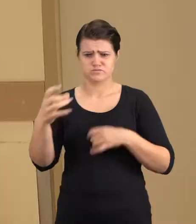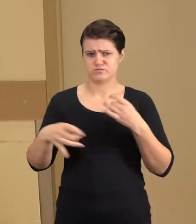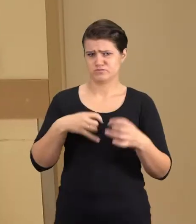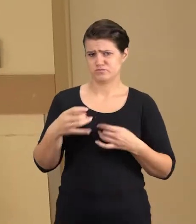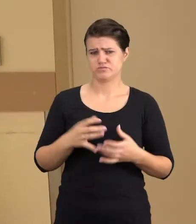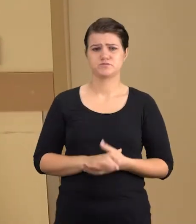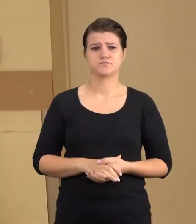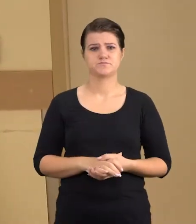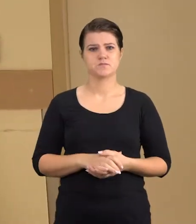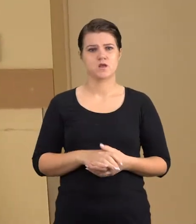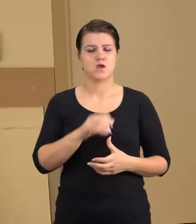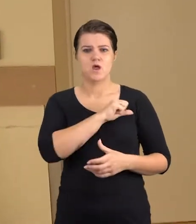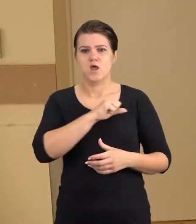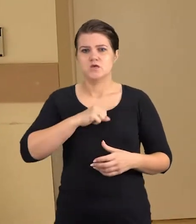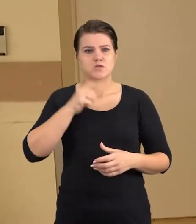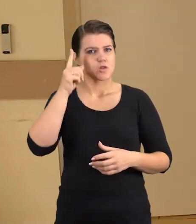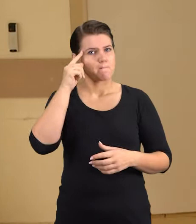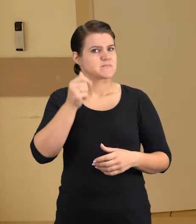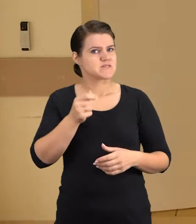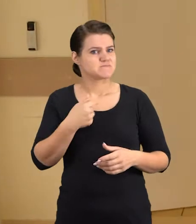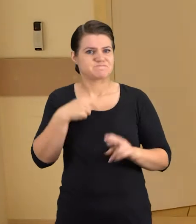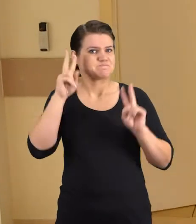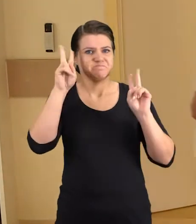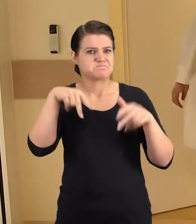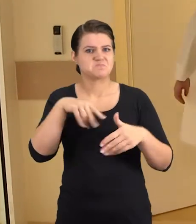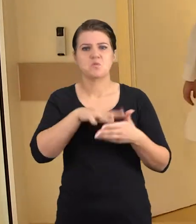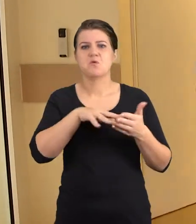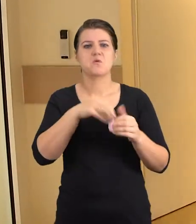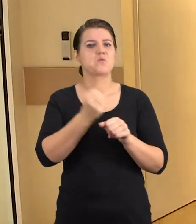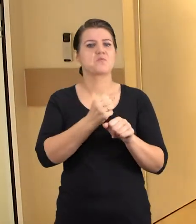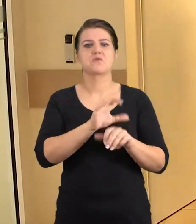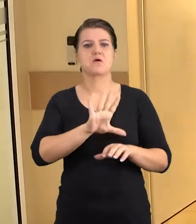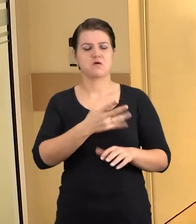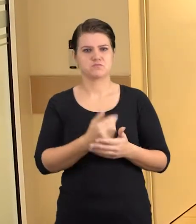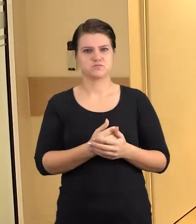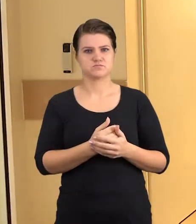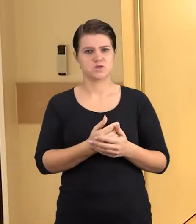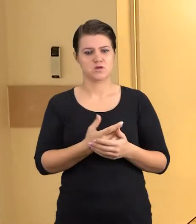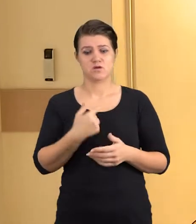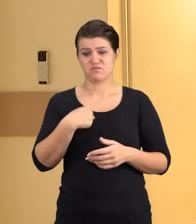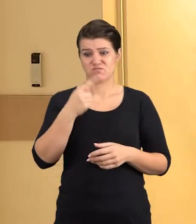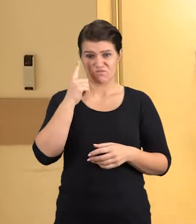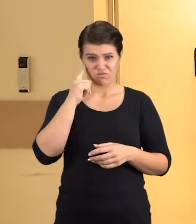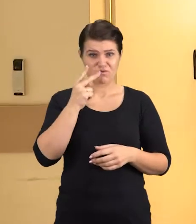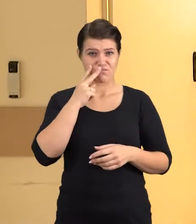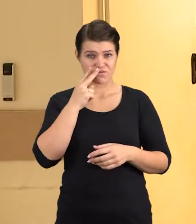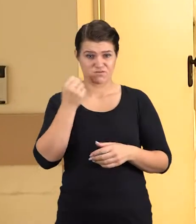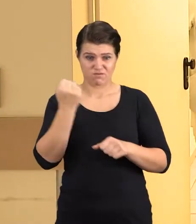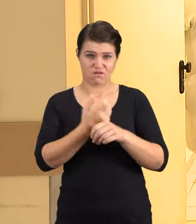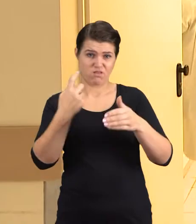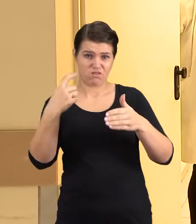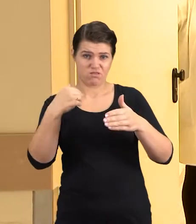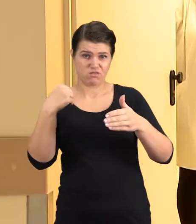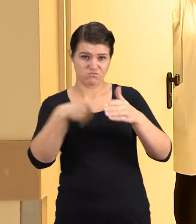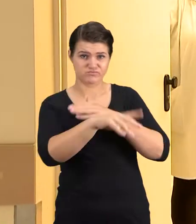Gydytoja psichiatriai irgi nežino, kaip laikyti šios tvarkos. Jos ligoniai dėl psichinės sveikatos ne visi išleidžiami į lauką. Tai